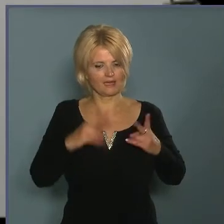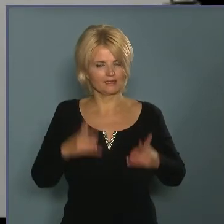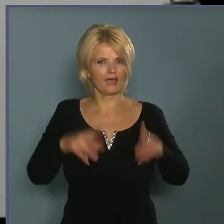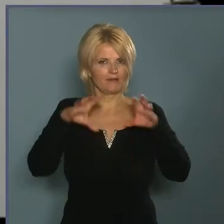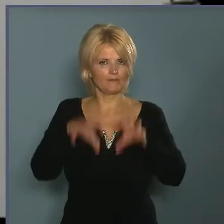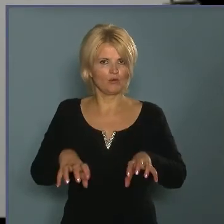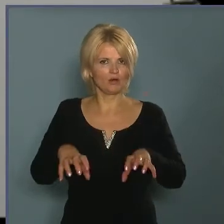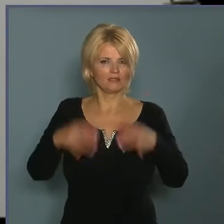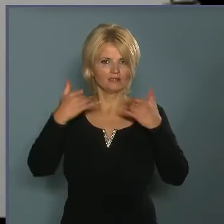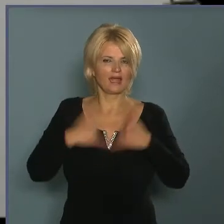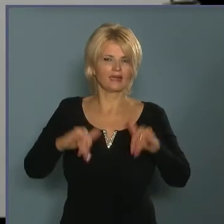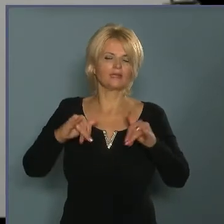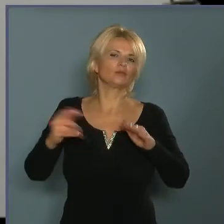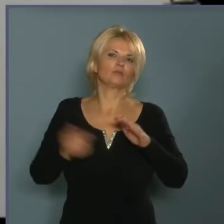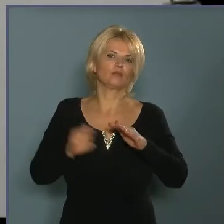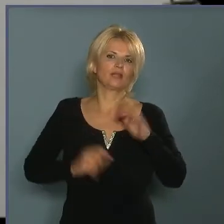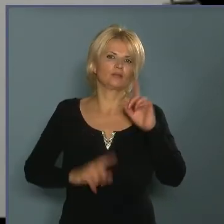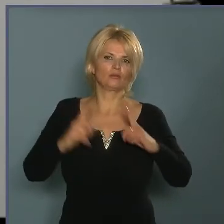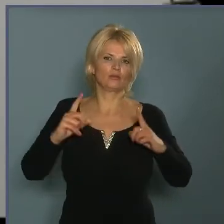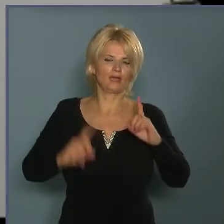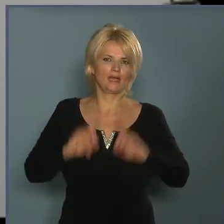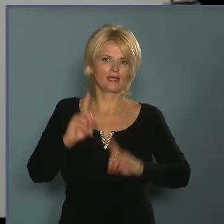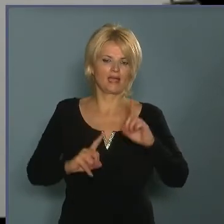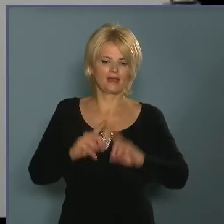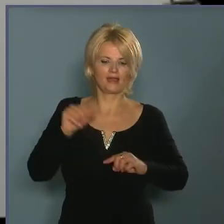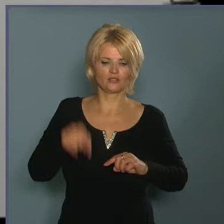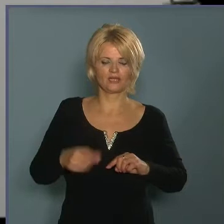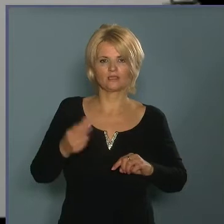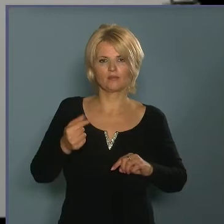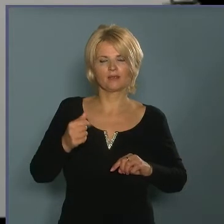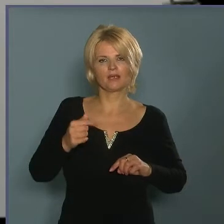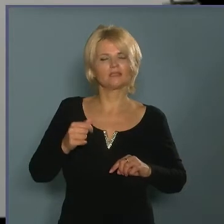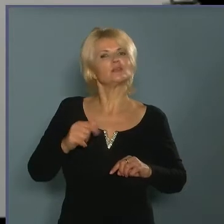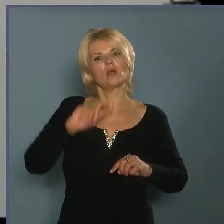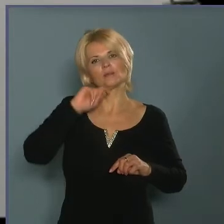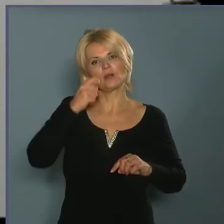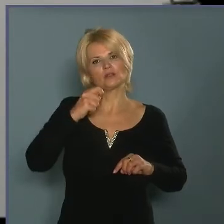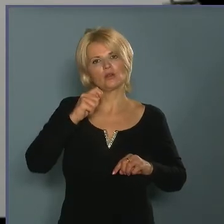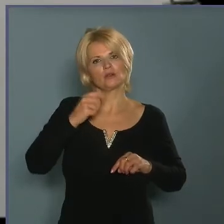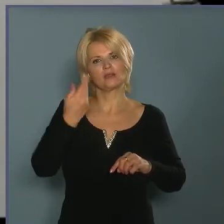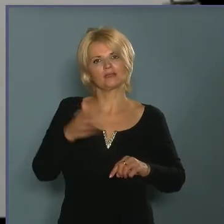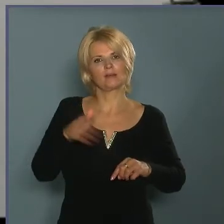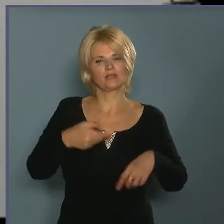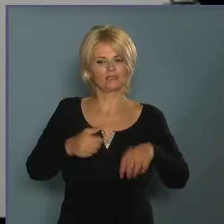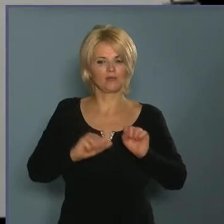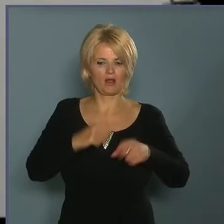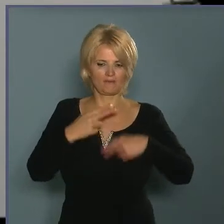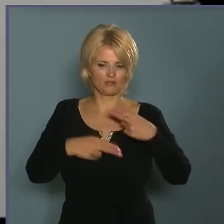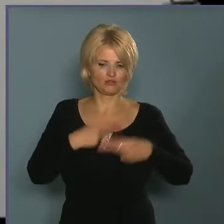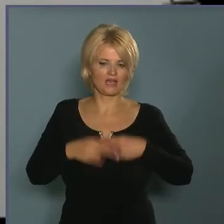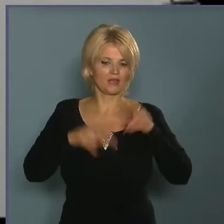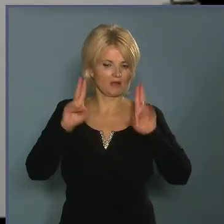foglalni, le kell indítani a büntető eljárást, ezt a pénzt kizálogosan Magyar Nemzeti Bank vizsgálja be, hogy tényleg hamis-e,